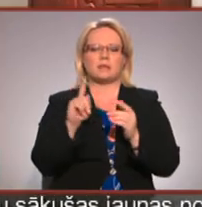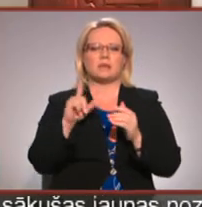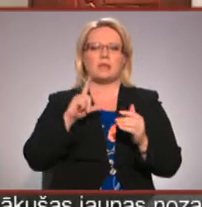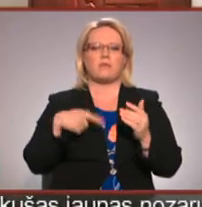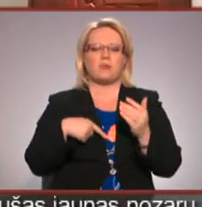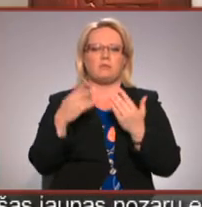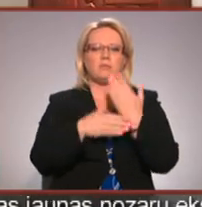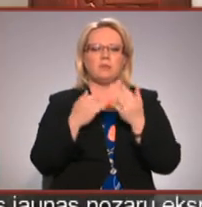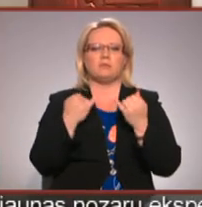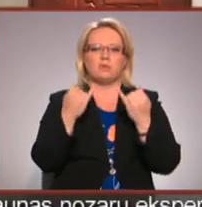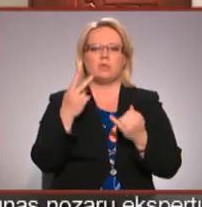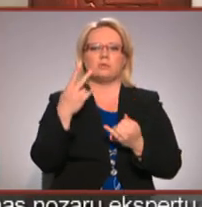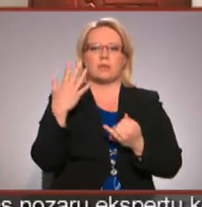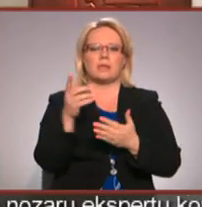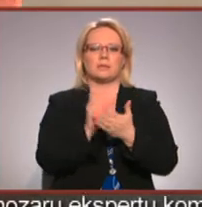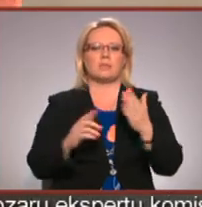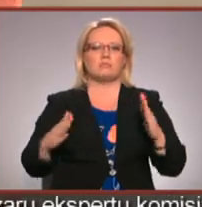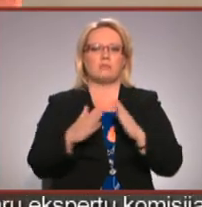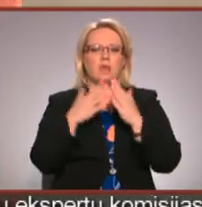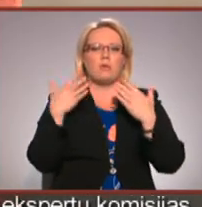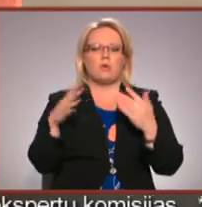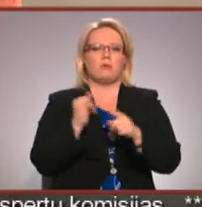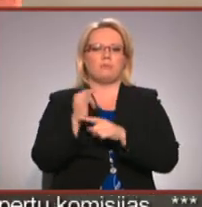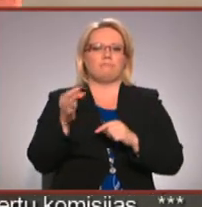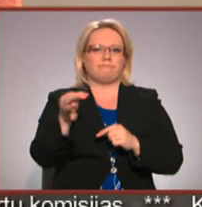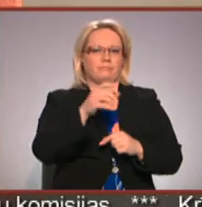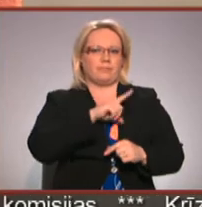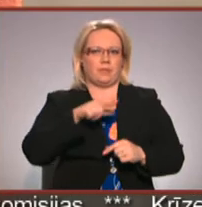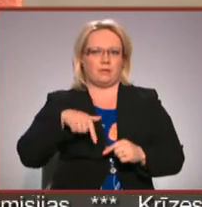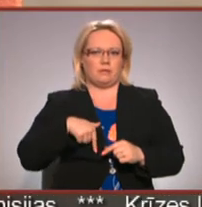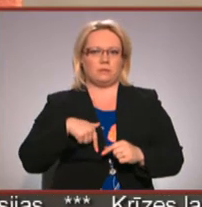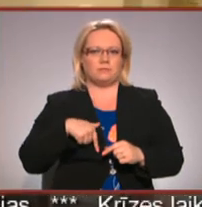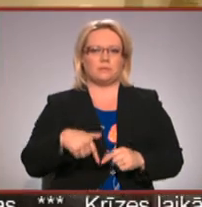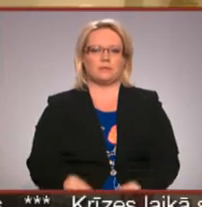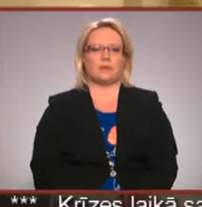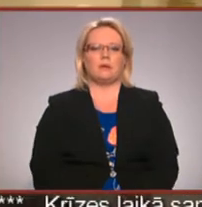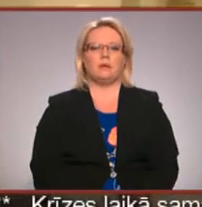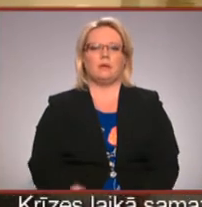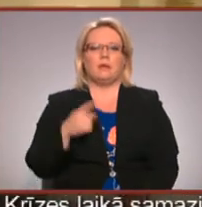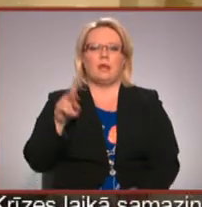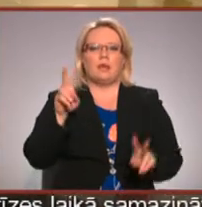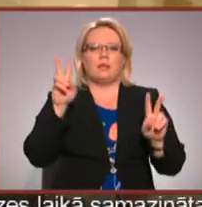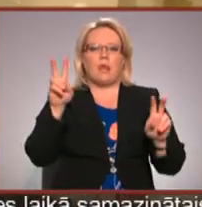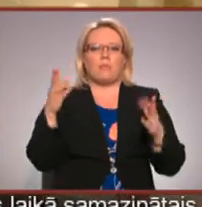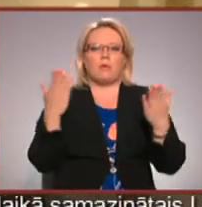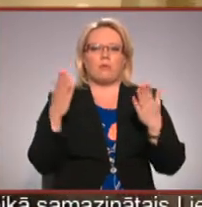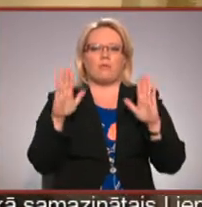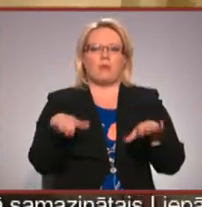godi 25. Latviešu dziesmasvētkiem un jau paceļojis pa Latviju. Un tā ir tēma, pie